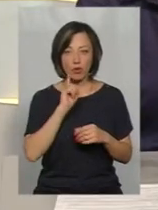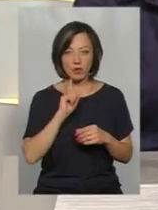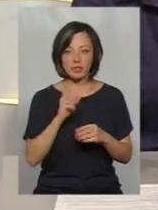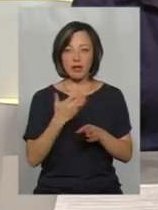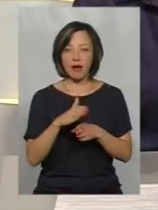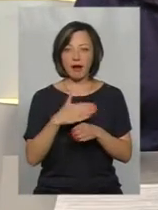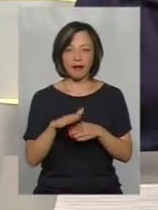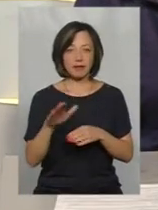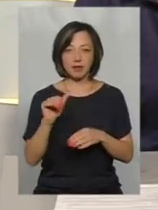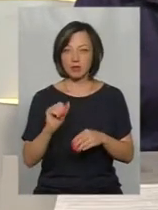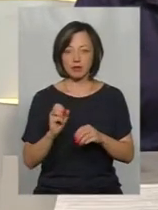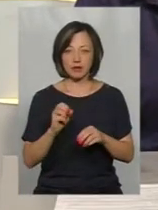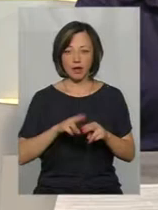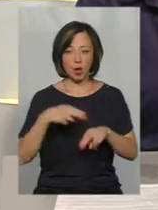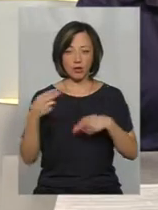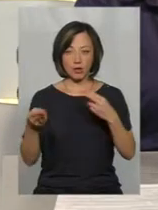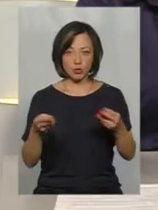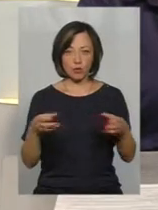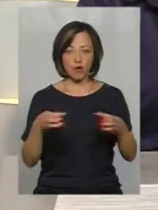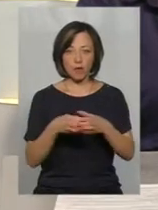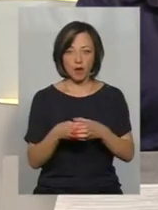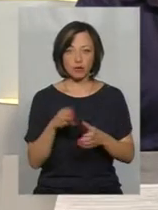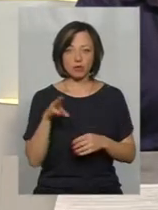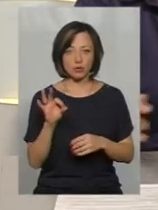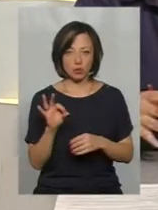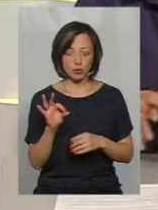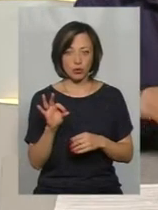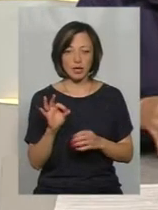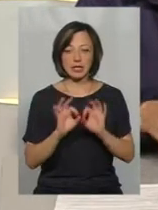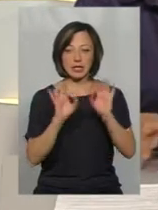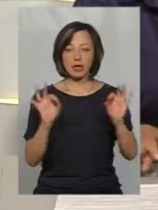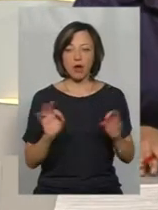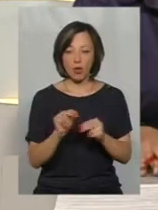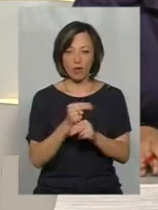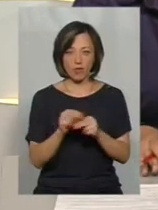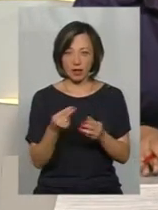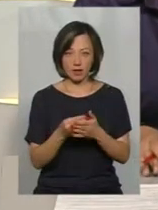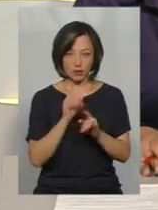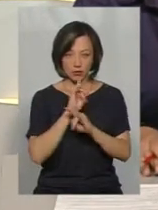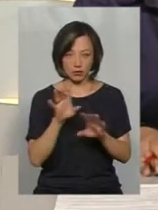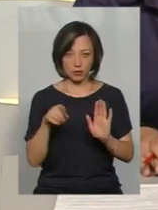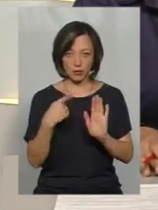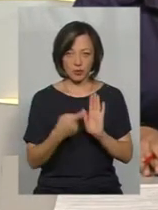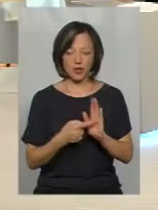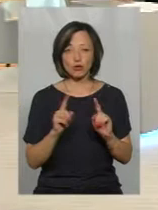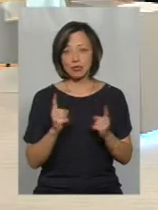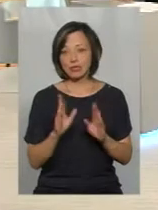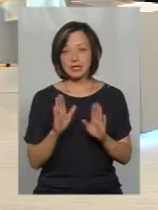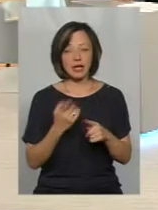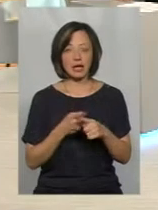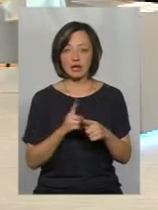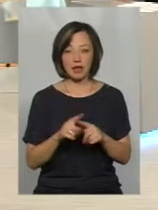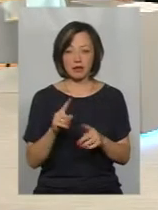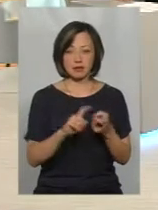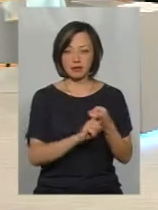кредитом не розрахується громада, то ніякого коригування не буде, правильно? Чому? Це не прямо